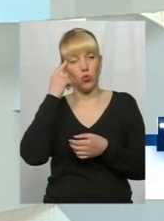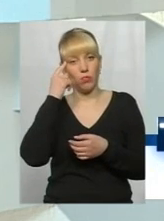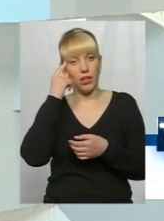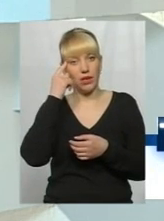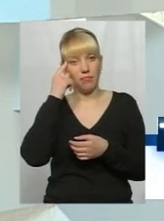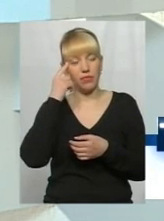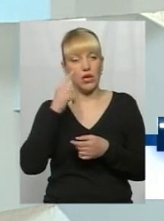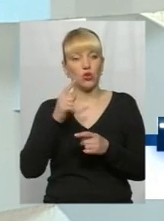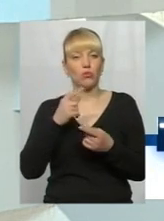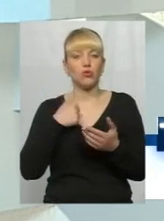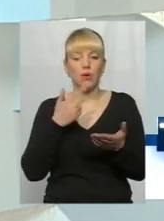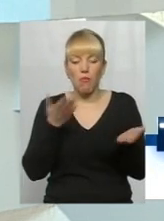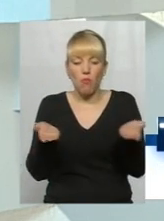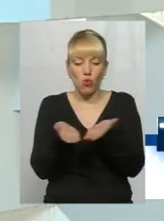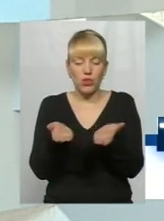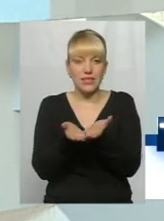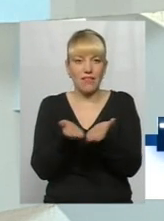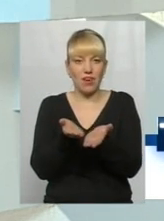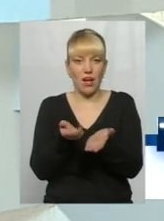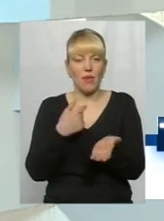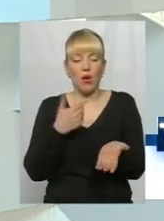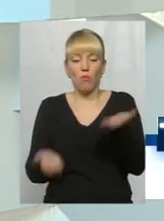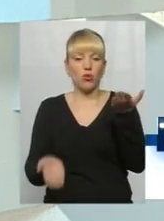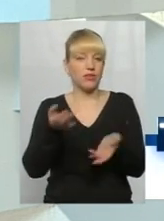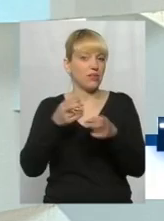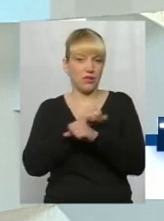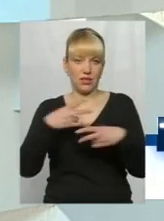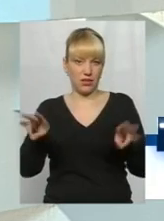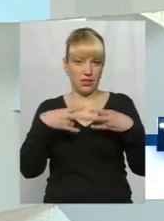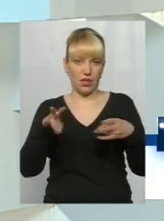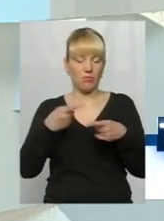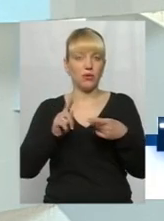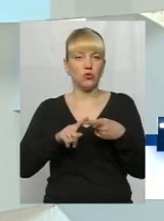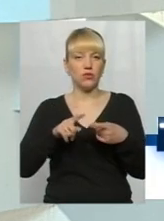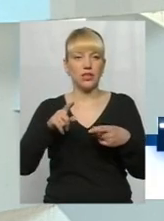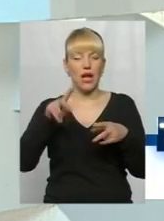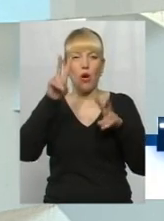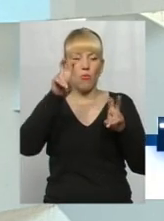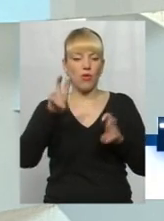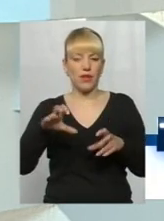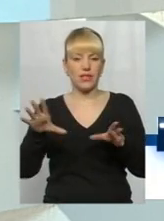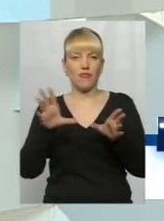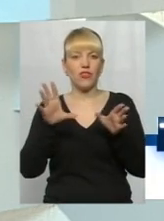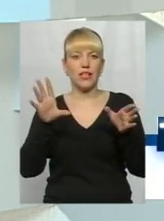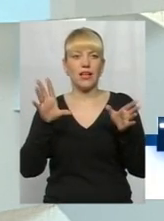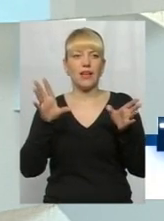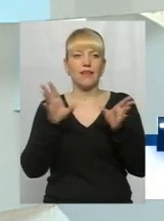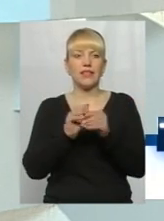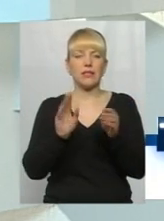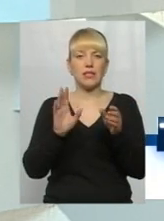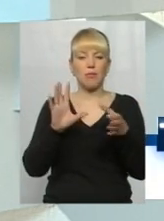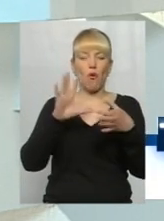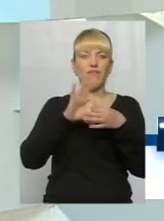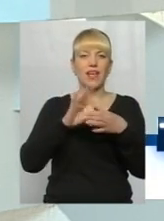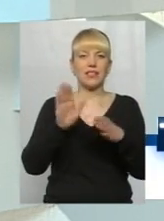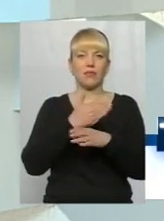сьогодні знову протиставляємо, а ми не повинні протиставляти. Ці поняття абсолютно спов'язані між собою. Пам'ятаєте, коли